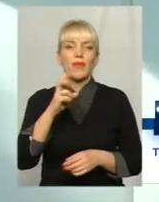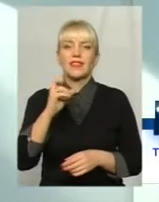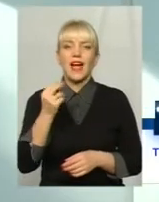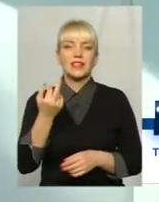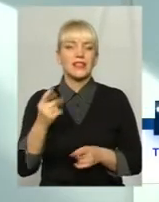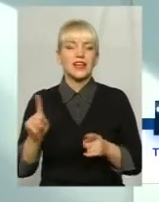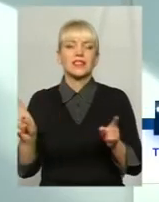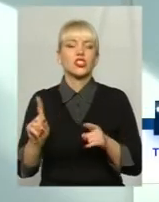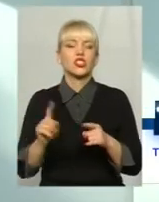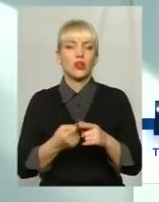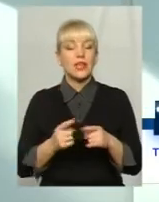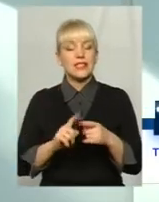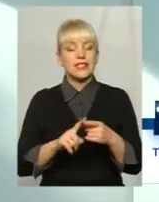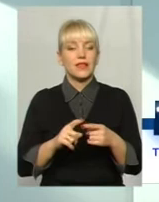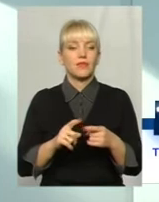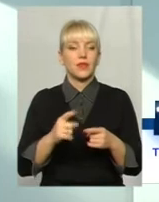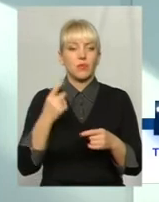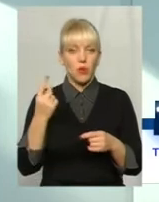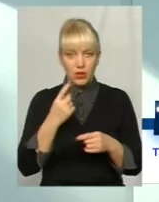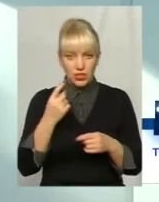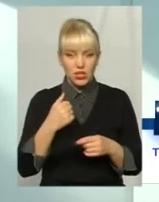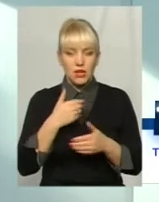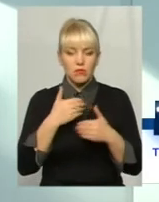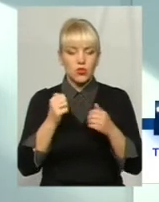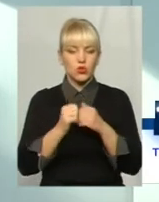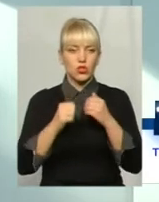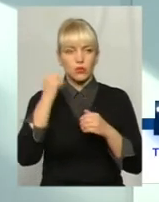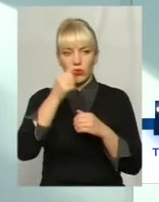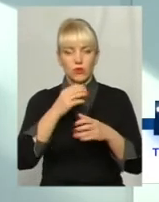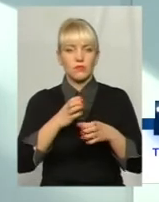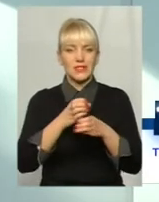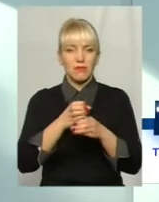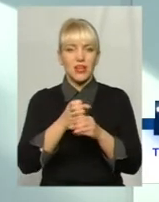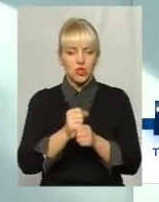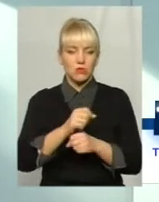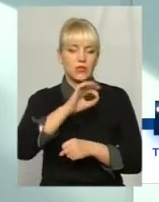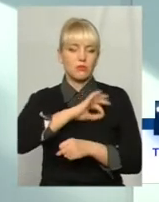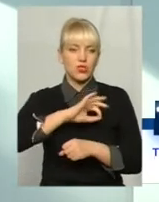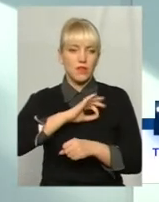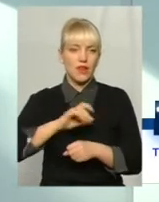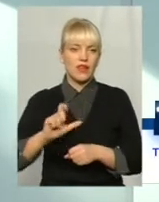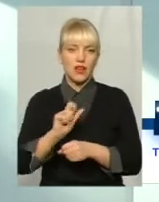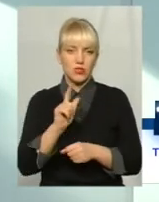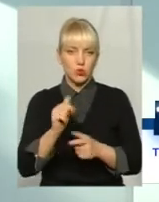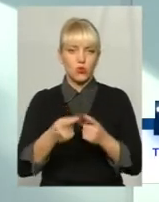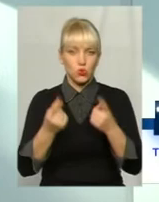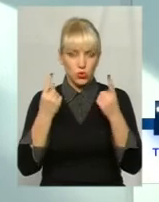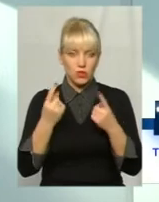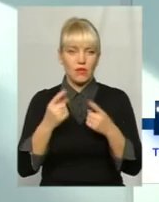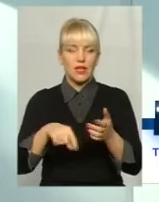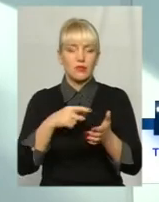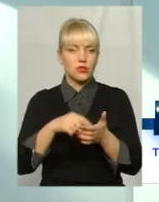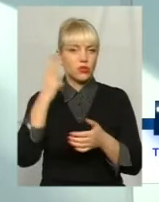всього в кількість. Ну, ми, по-перше, з кожним роком зменшують споживання природного газу. І то суттєво, місто Хмельницький над цим дуже